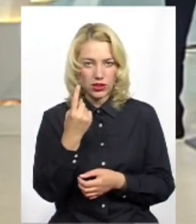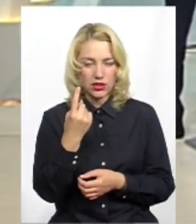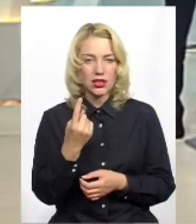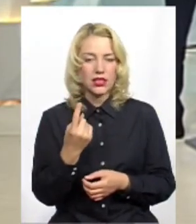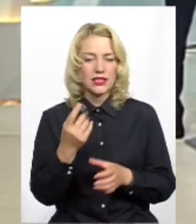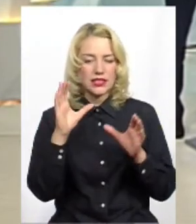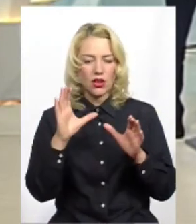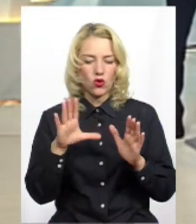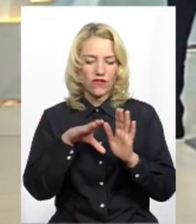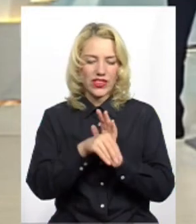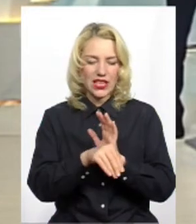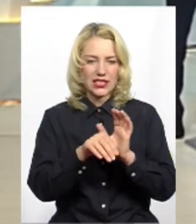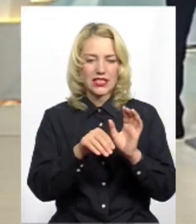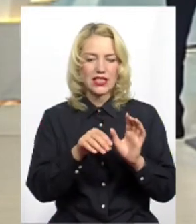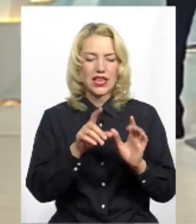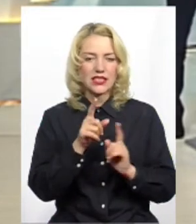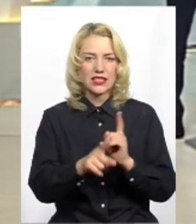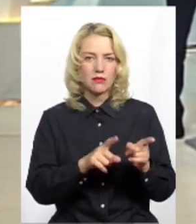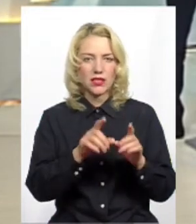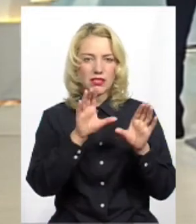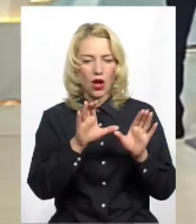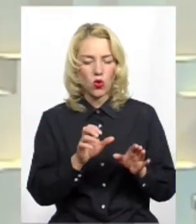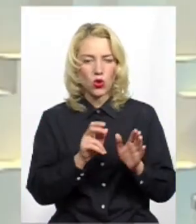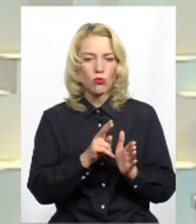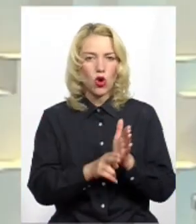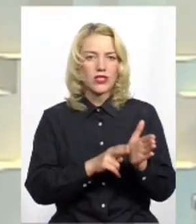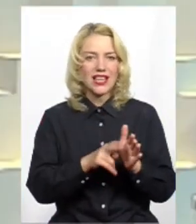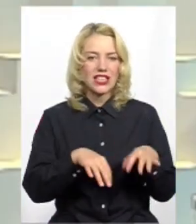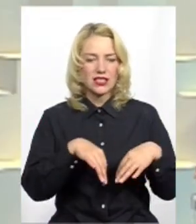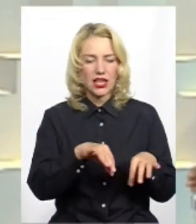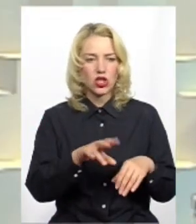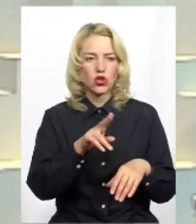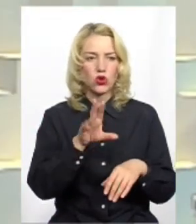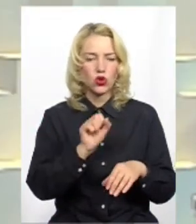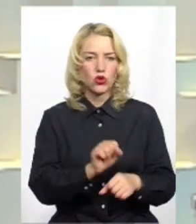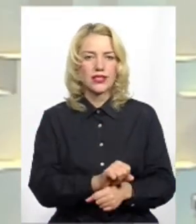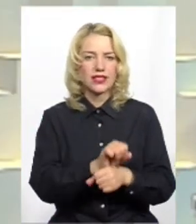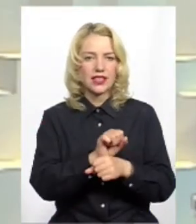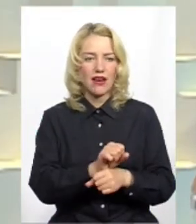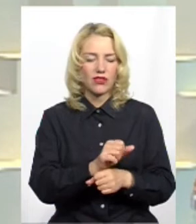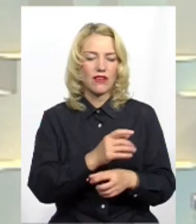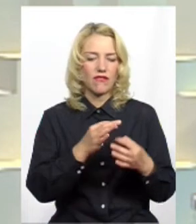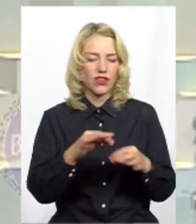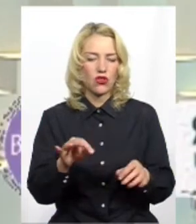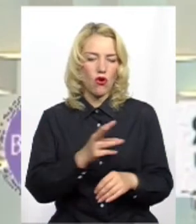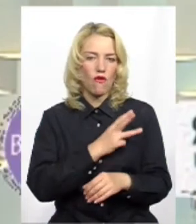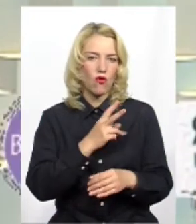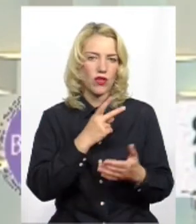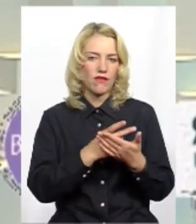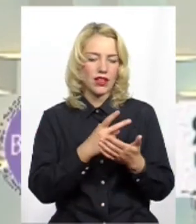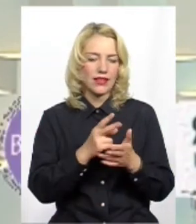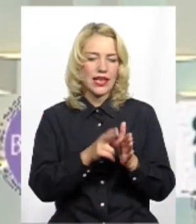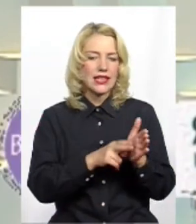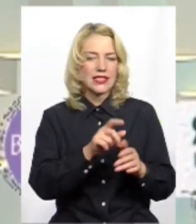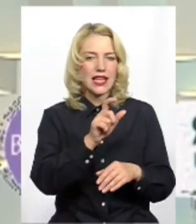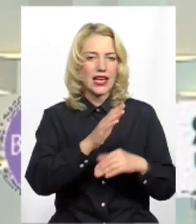внесення змін до закону про залізничний транспорт стосовно проведення страйків, вільного волевиявлення залізничників,